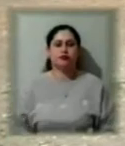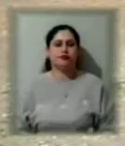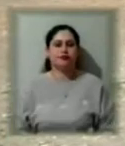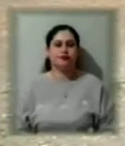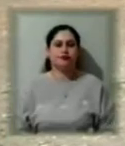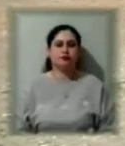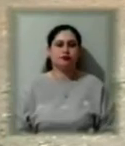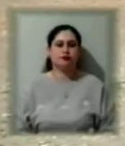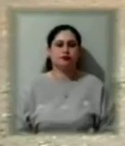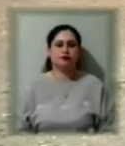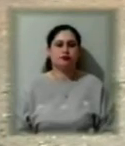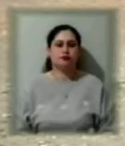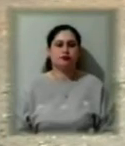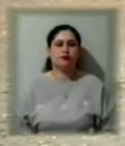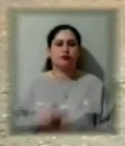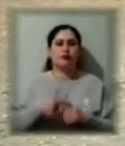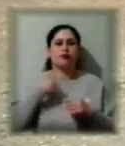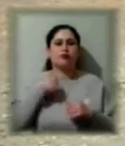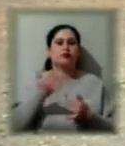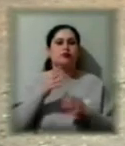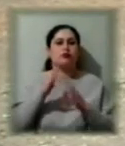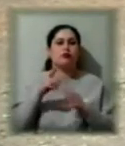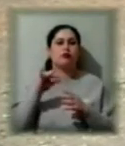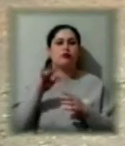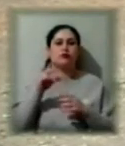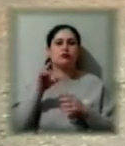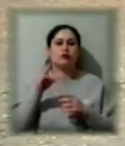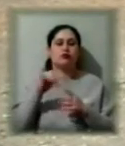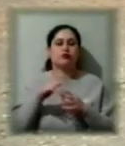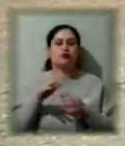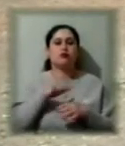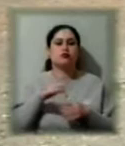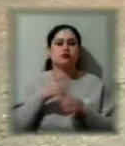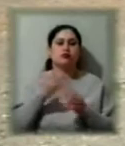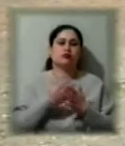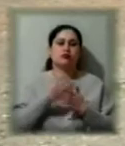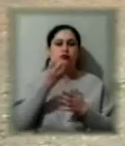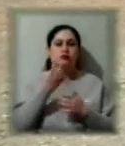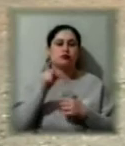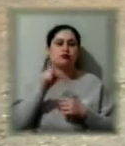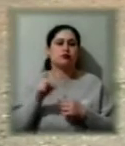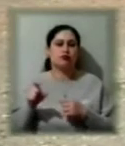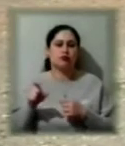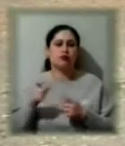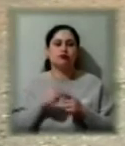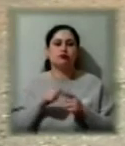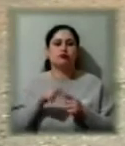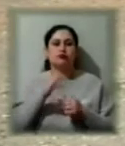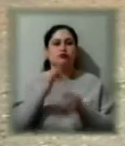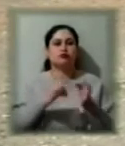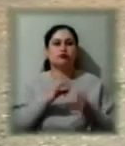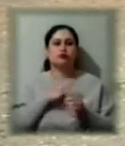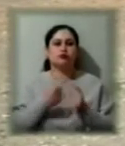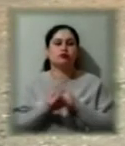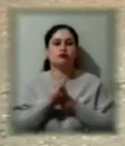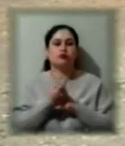Ми перебуваємо в селі Ліві Солонці. Населення складає менше 400 людей. З цієї доби тут було виявлено одразу